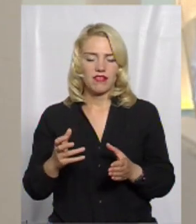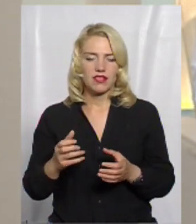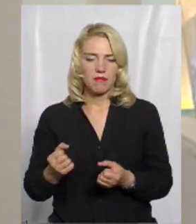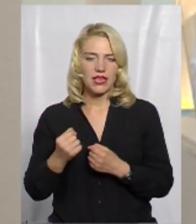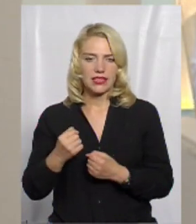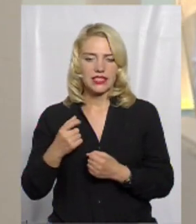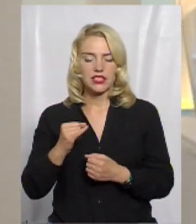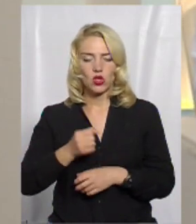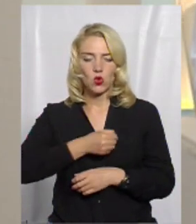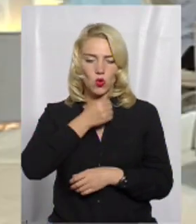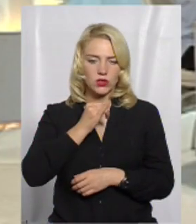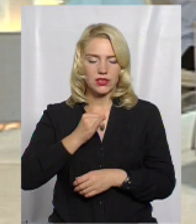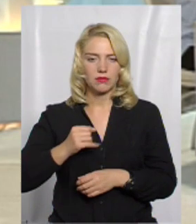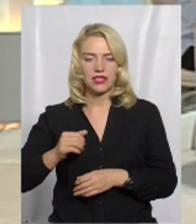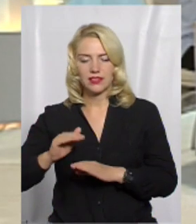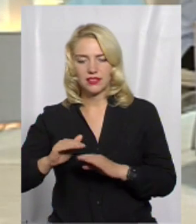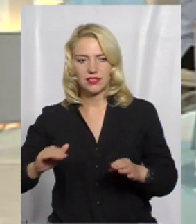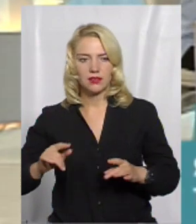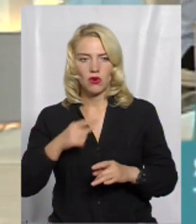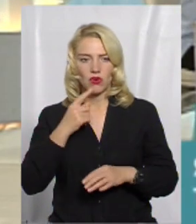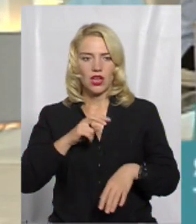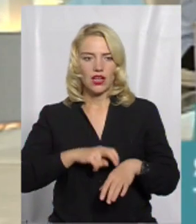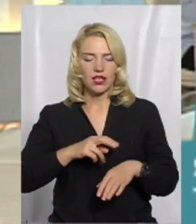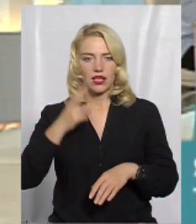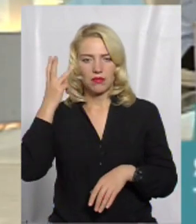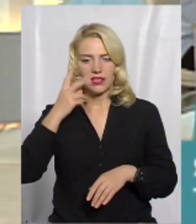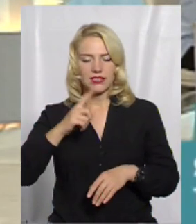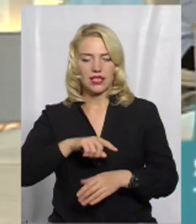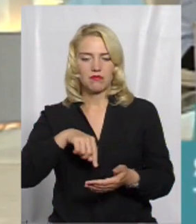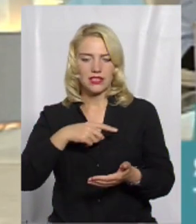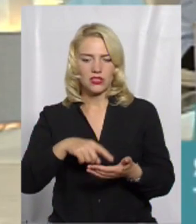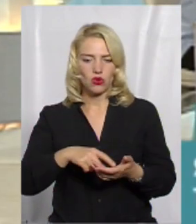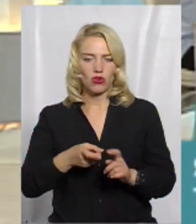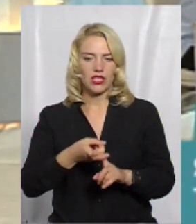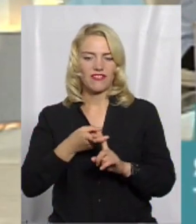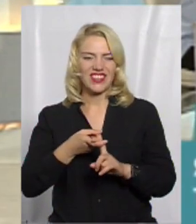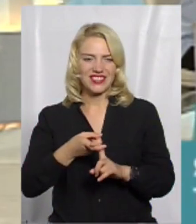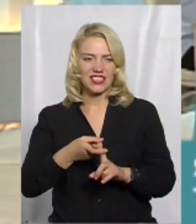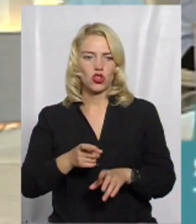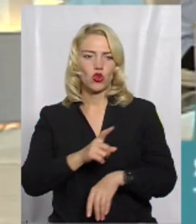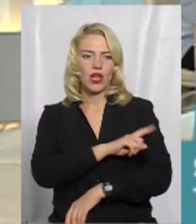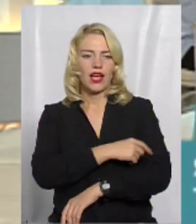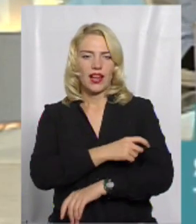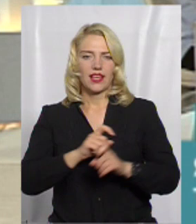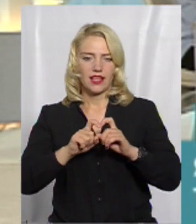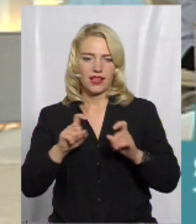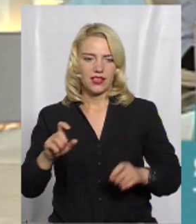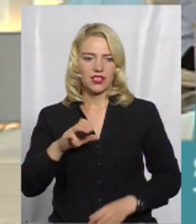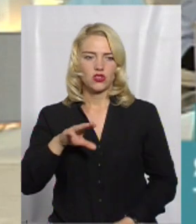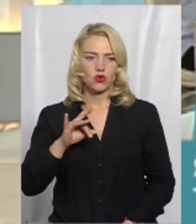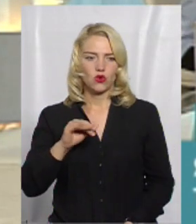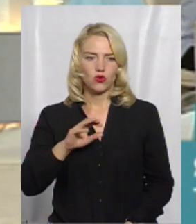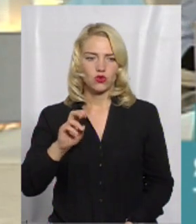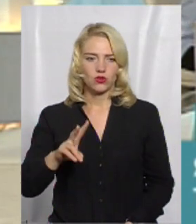і дітям, поговоримо з лікарем Хмельницької міської інфекційної лікарні Оксаною Сторожук. Вітаю вас, пані Оксано. Добрий вечір.